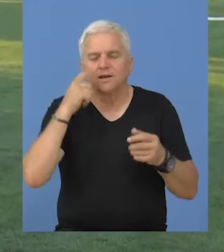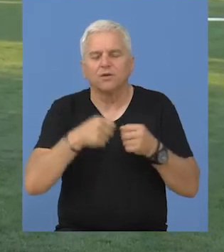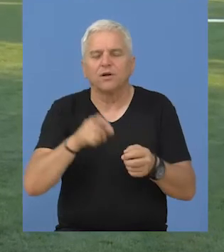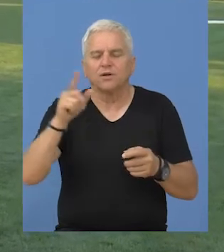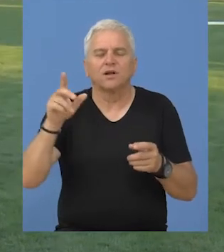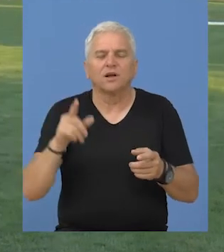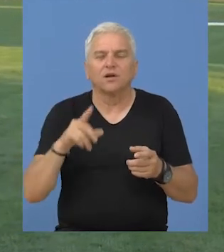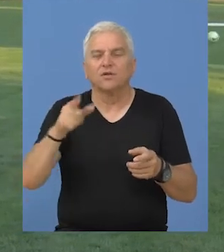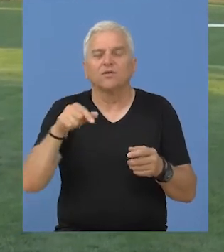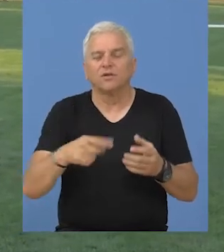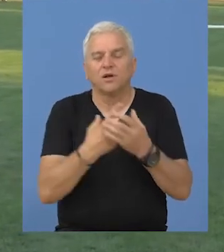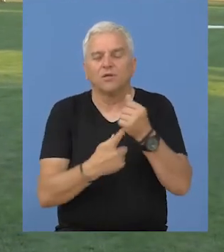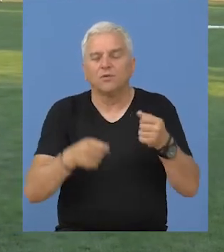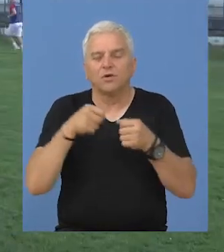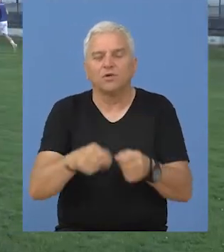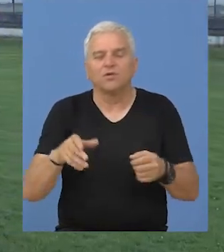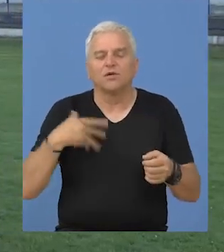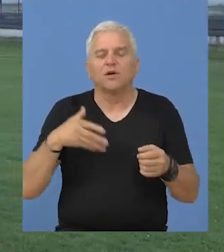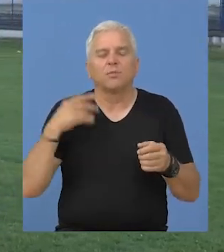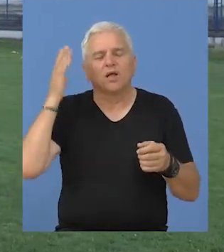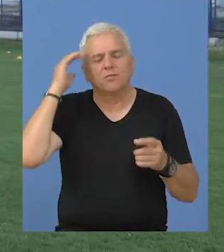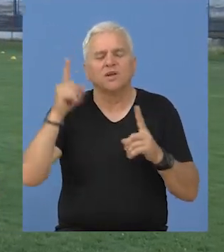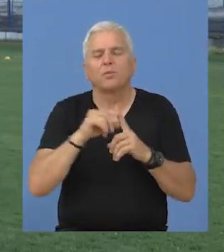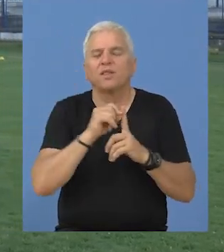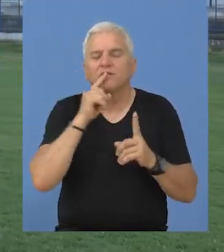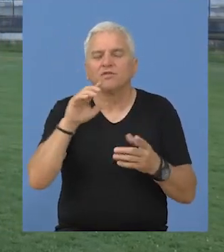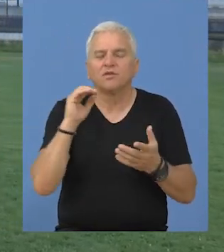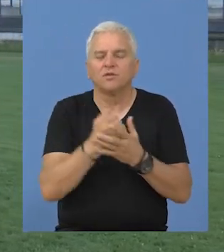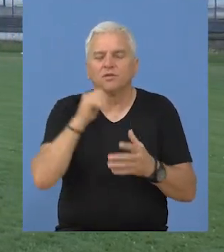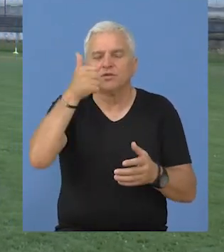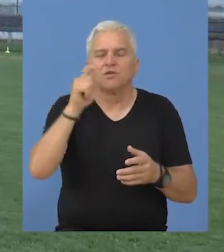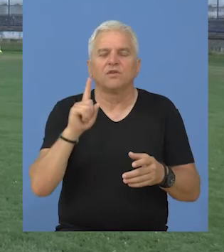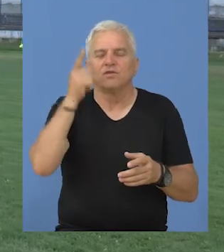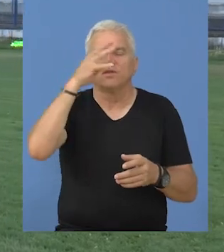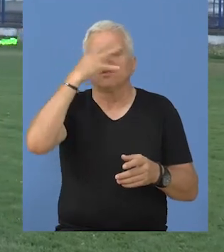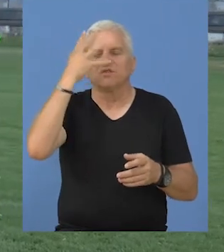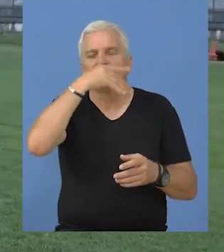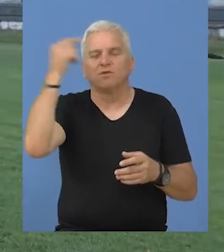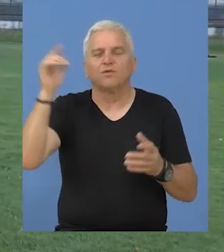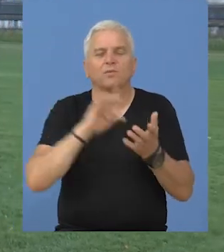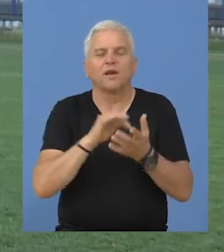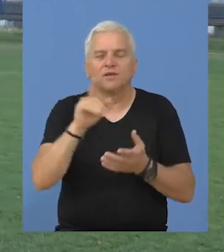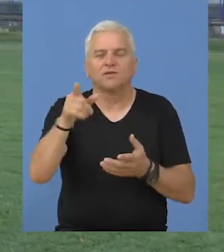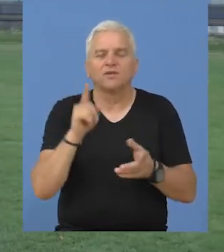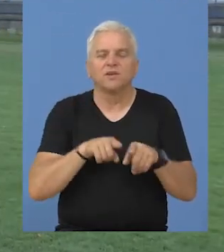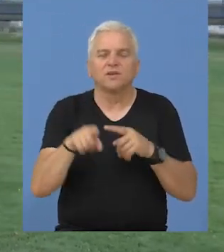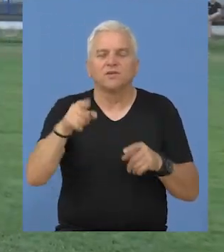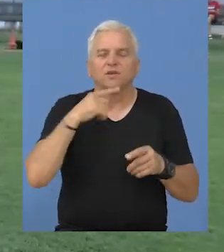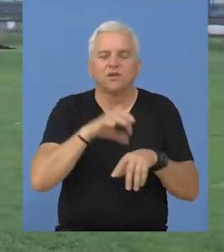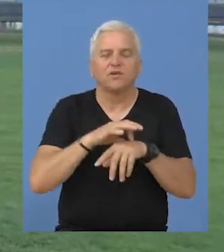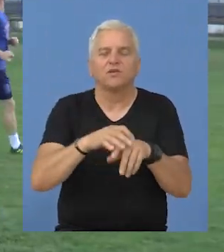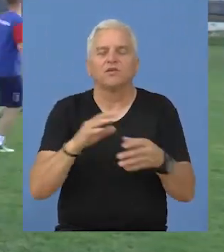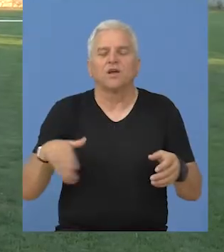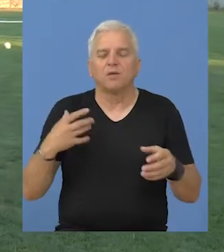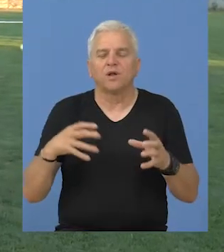Srbobran, Kineski klub Dongguan, a sa poslednjim klubom Mladost iz Bačkog Petrovca osvojio je visoku četvrtu poziciju.